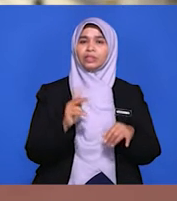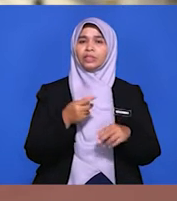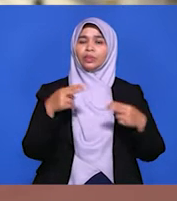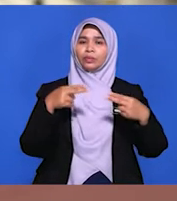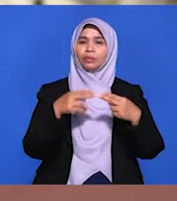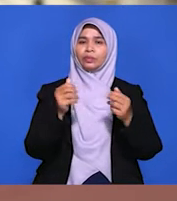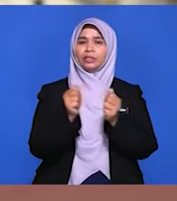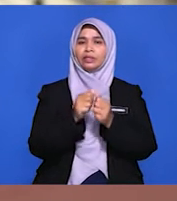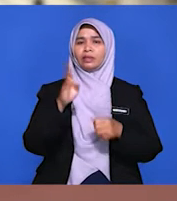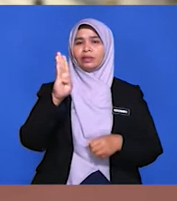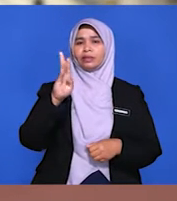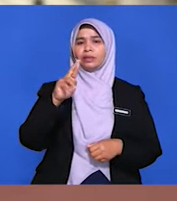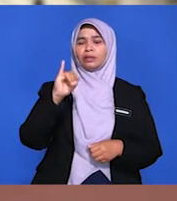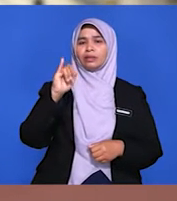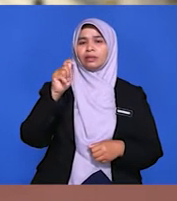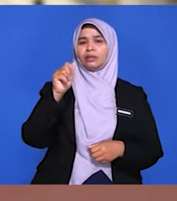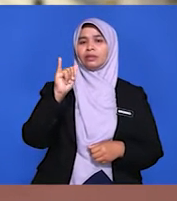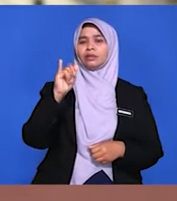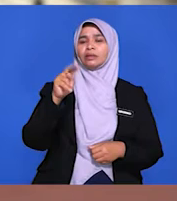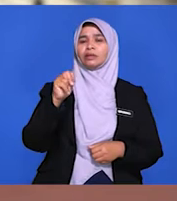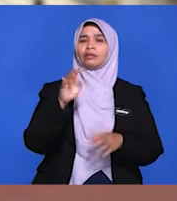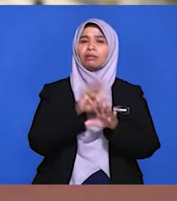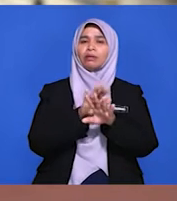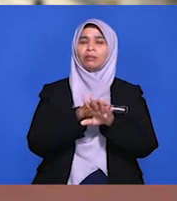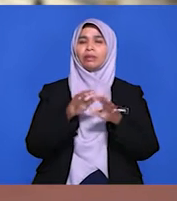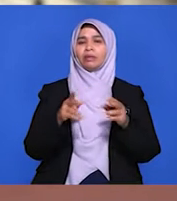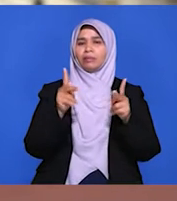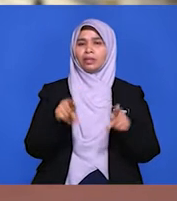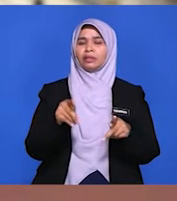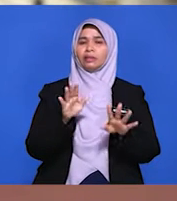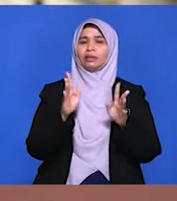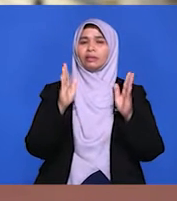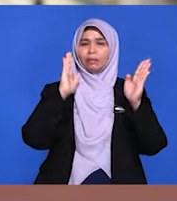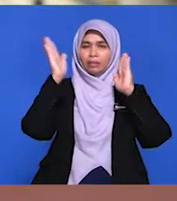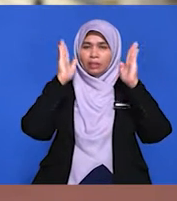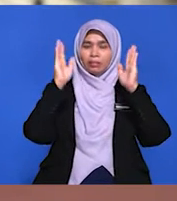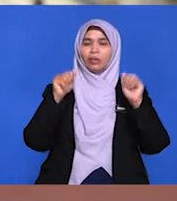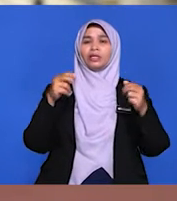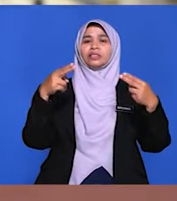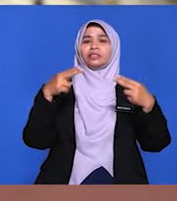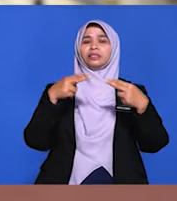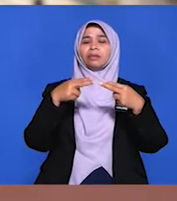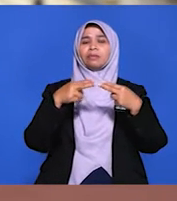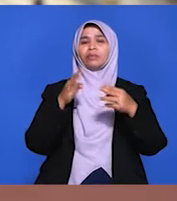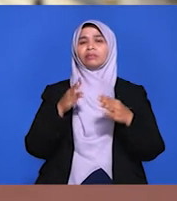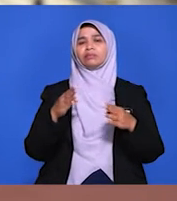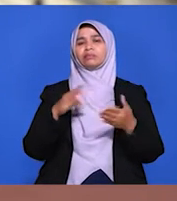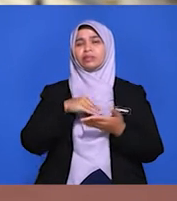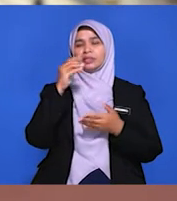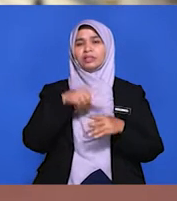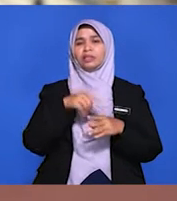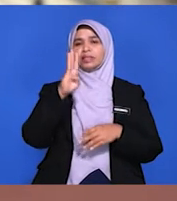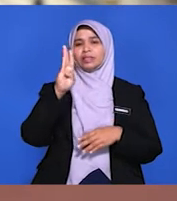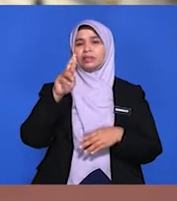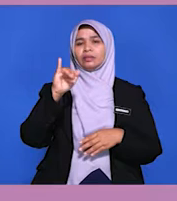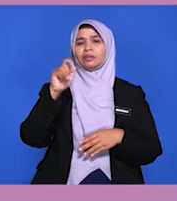kita berhubung dengan Britain. Ramai pelajar Malaysia boleh melanjutkan pelajaran di sana. Mungkin anda adalah salah seorang